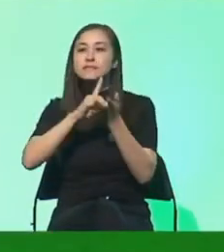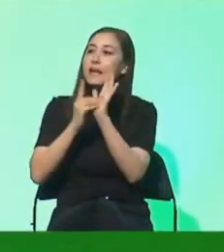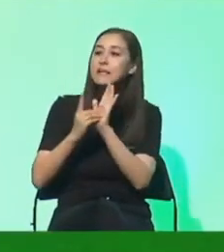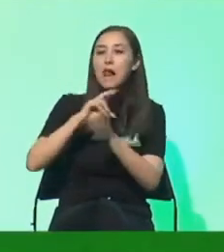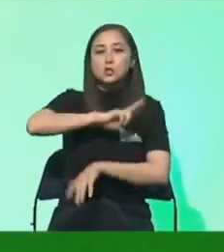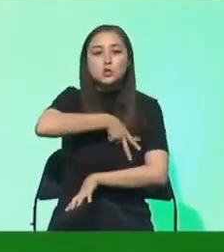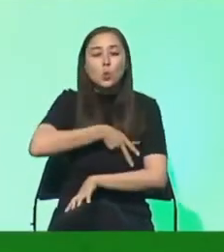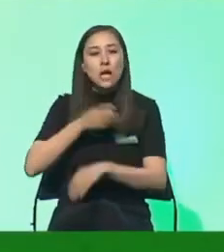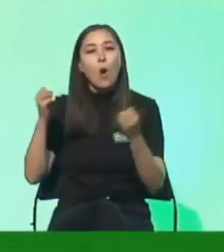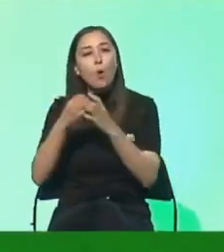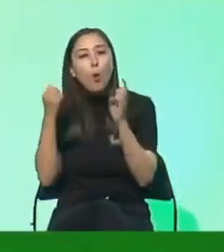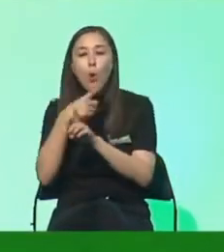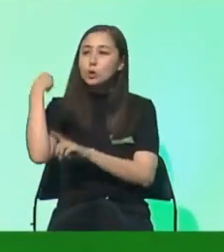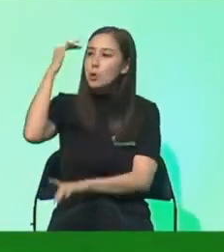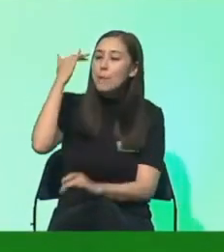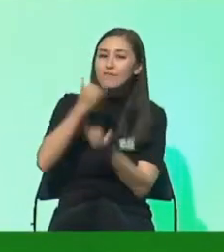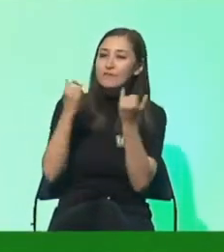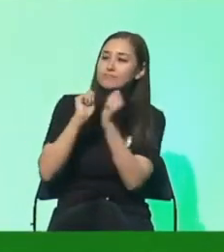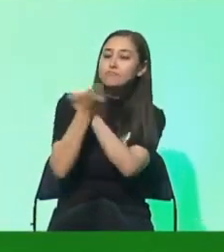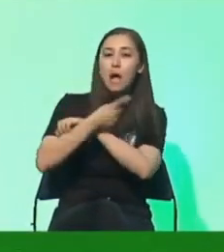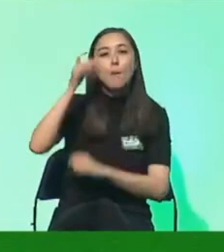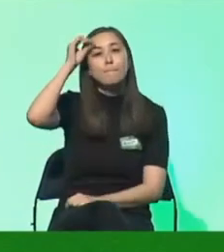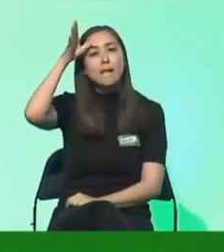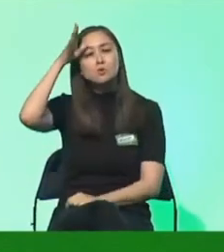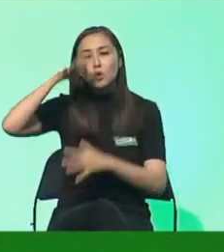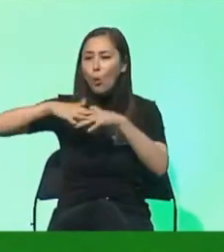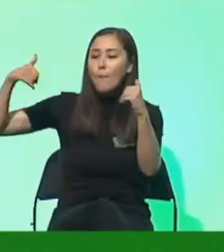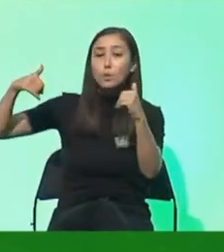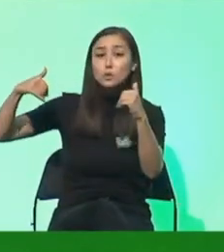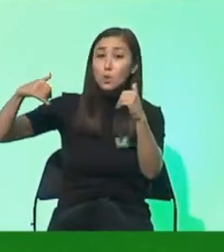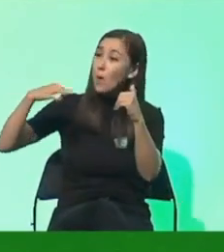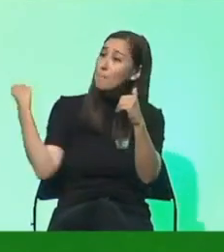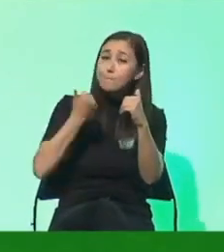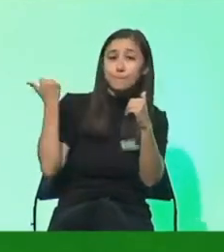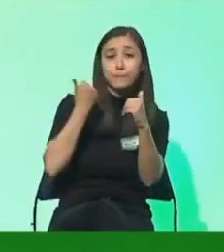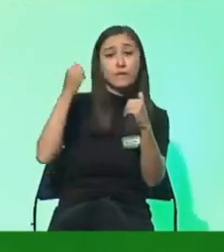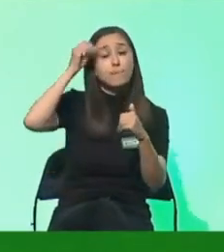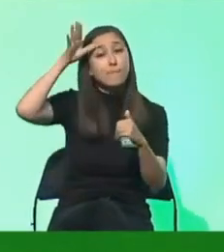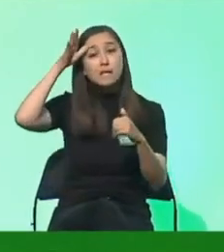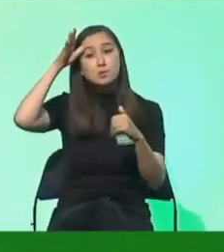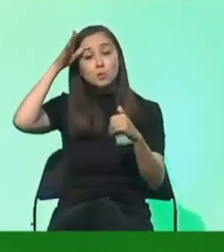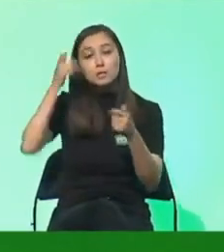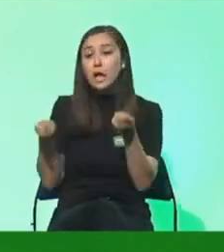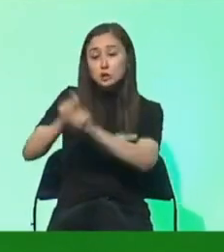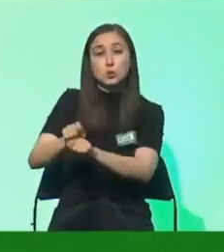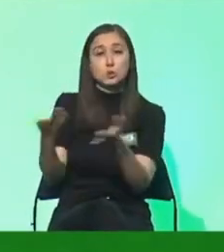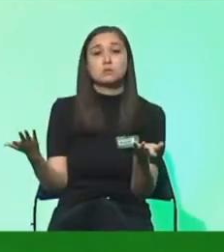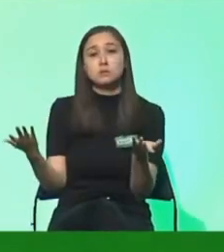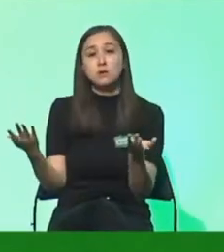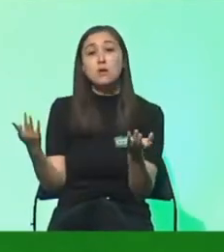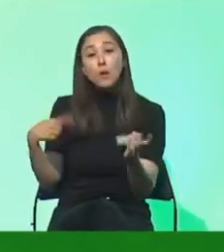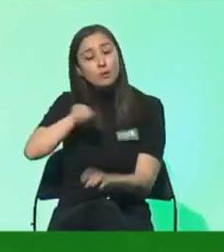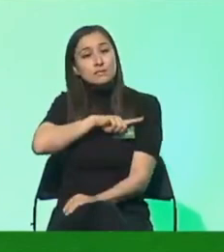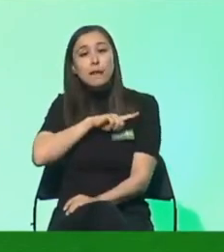und ökologisch. Wir haben in der Bildungskommission einen sehr, sehr guten Bildungsbeschluss gefasst. Und vor allem haben wir so